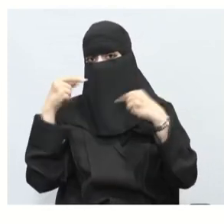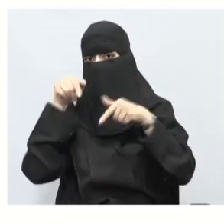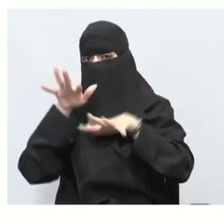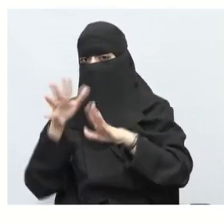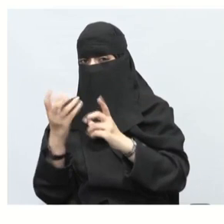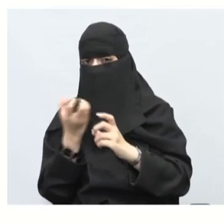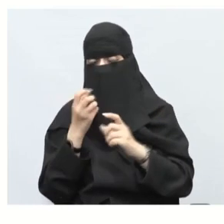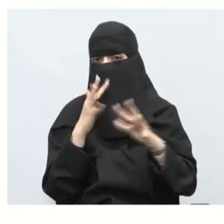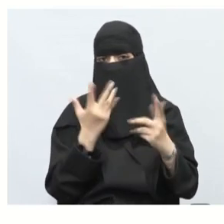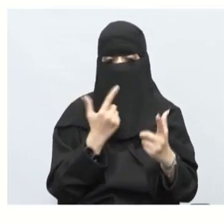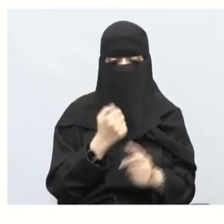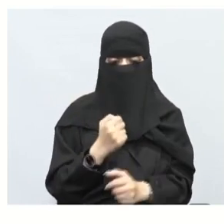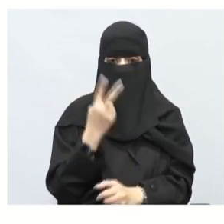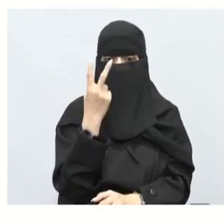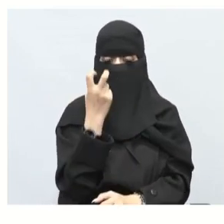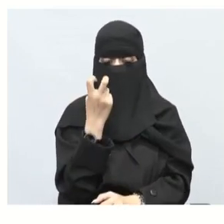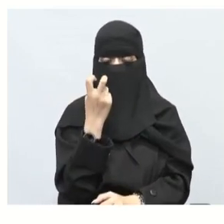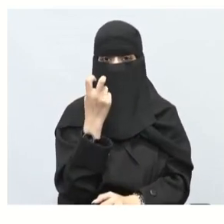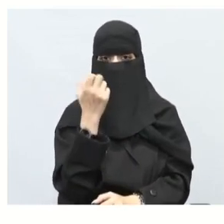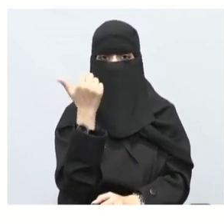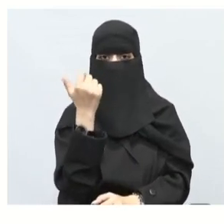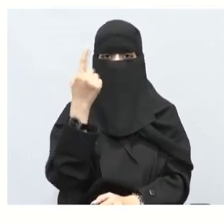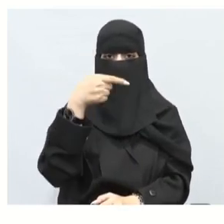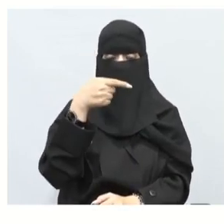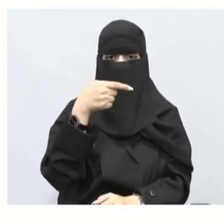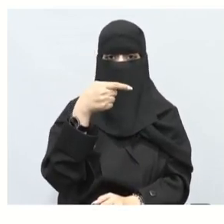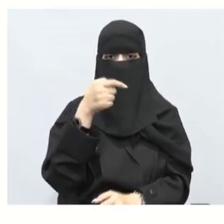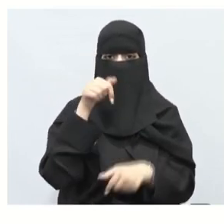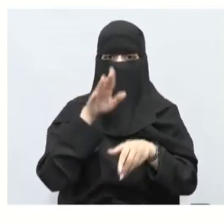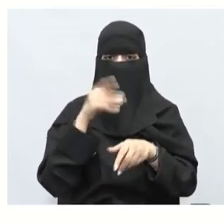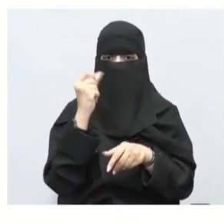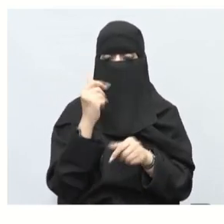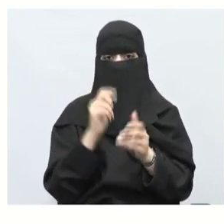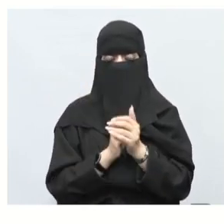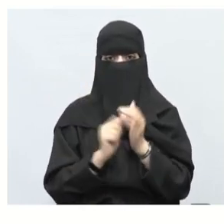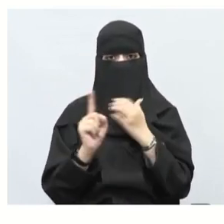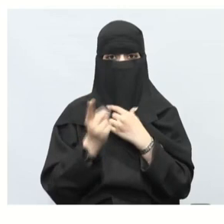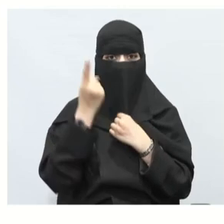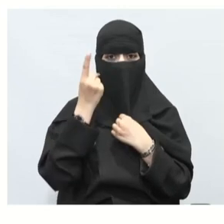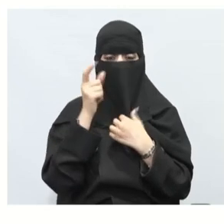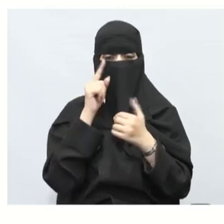باعها طيب تعال قنا تناقشنا وانتم في هذه المسألة الجميلة أول شيء أعطانا